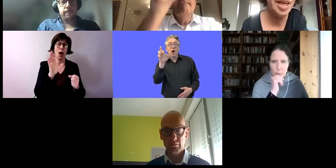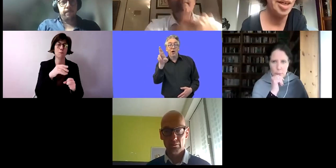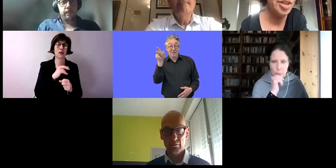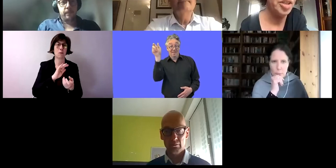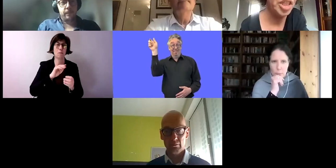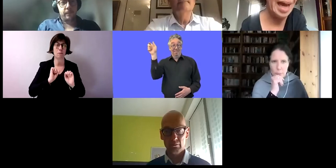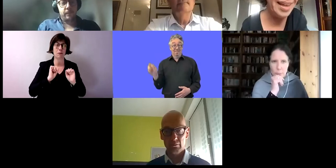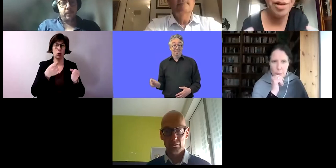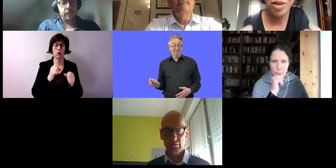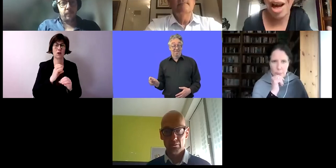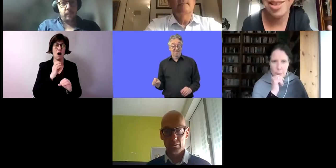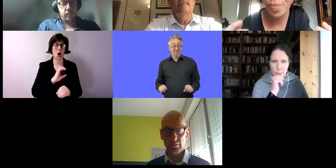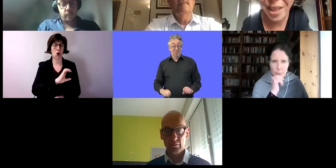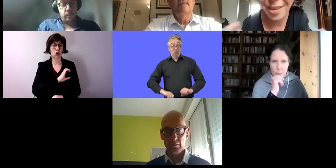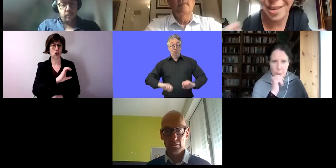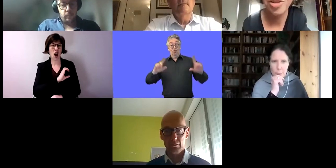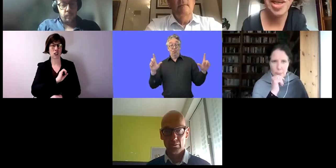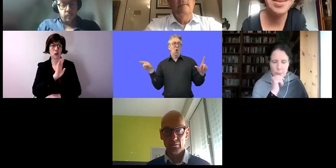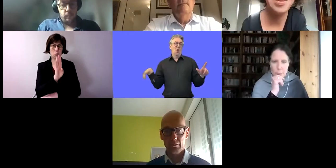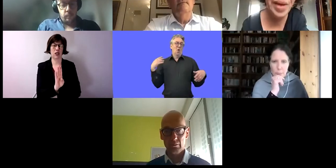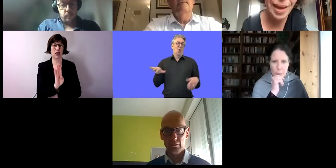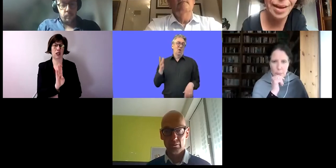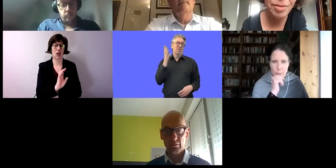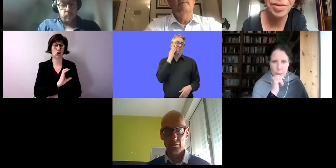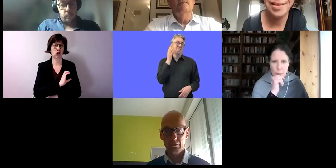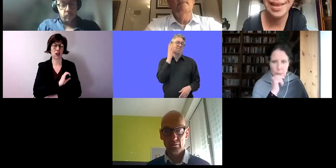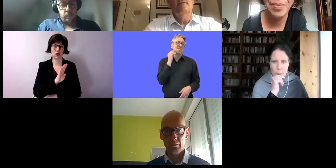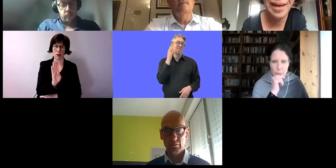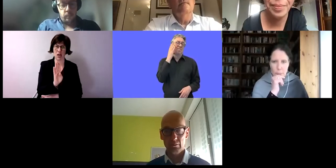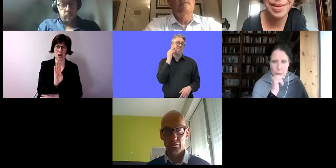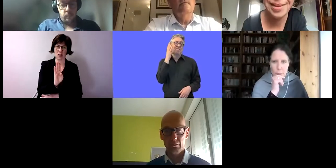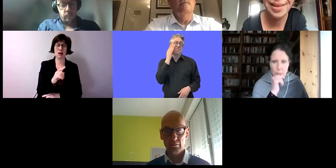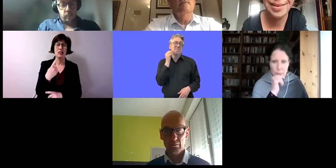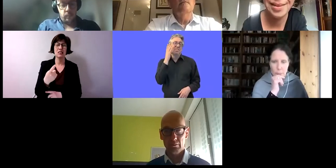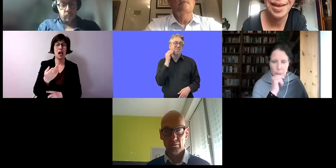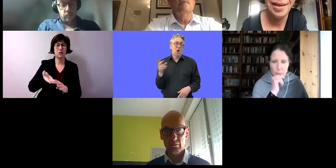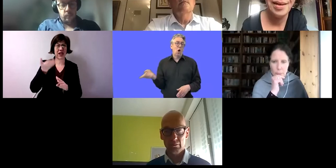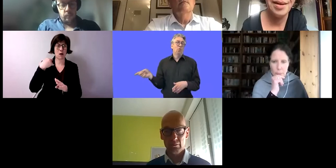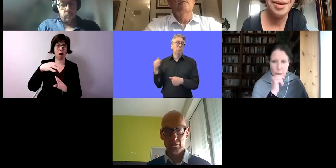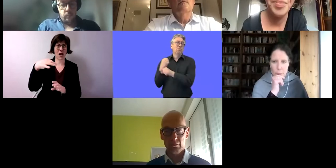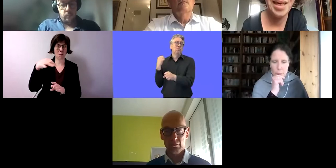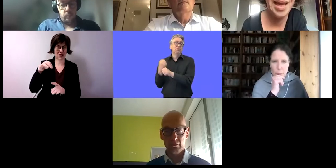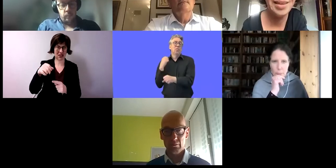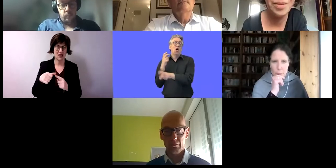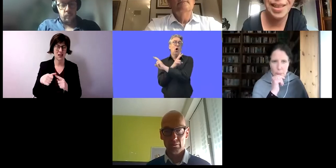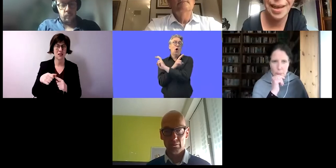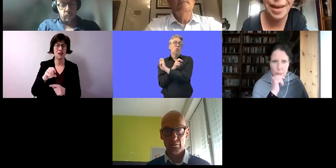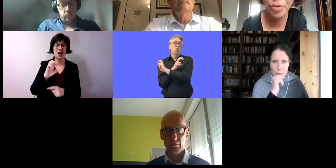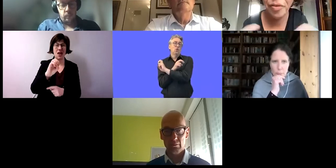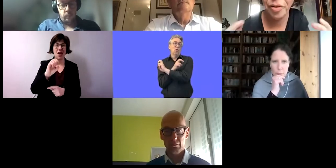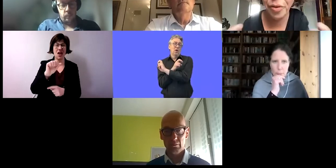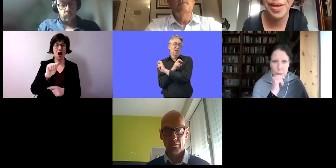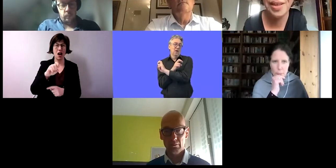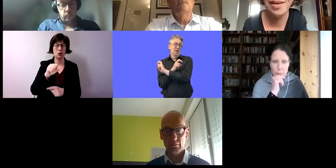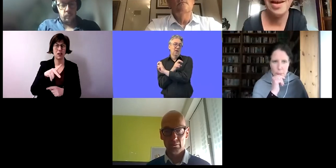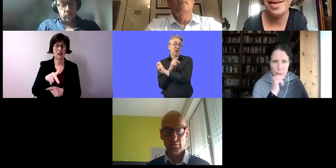von Chance B, Chance B und er ist ehemaliger Präsident der ESPD, also